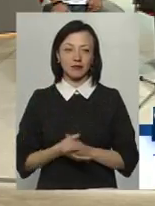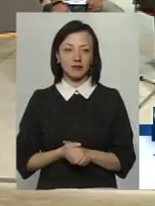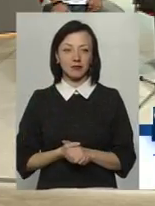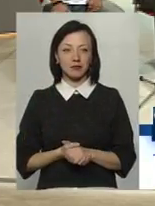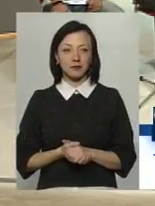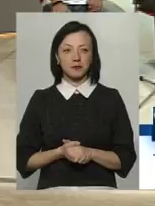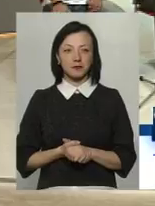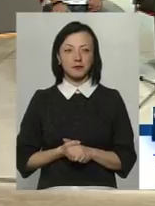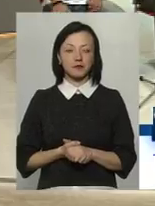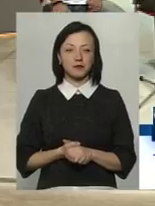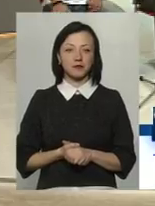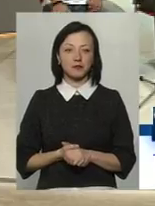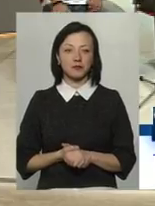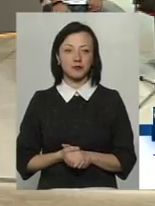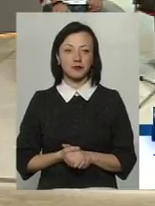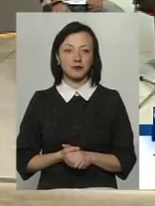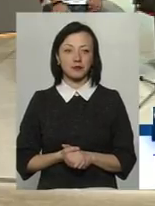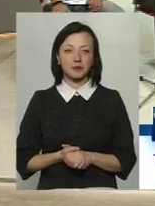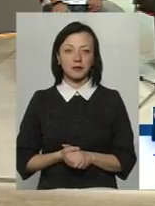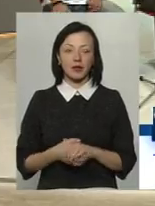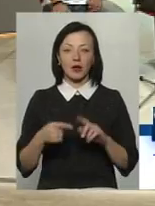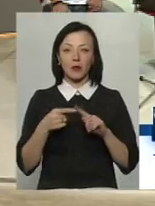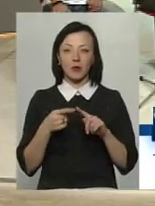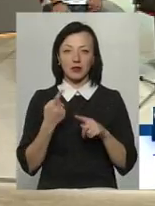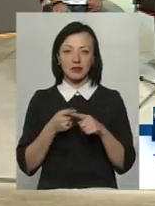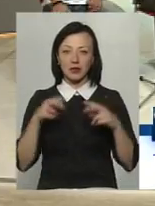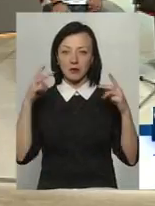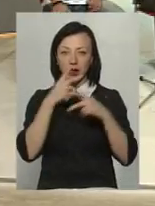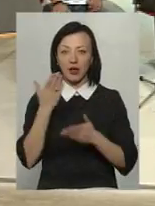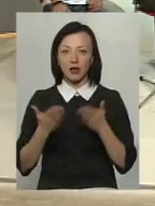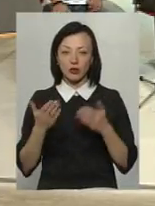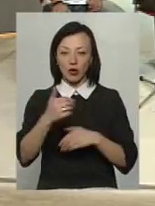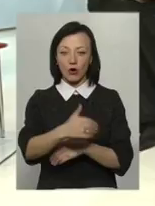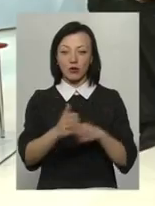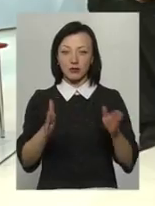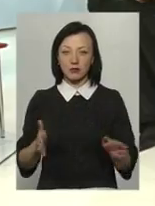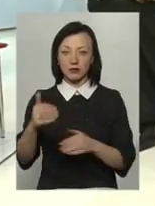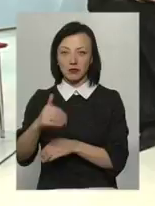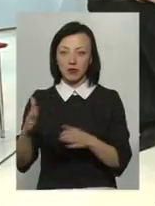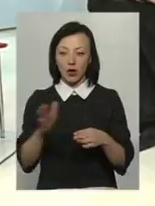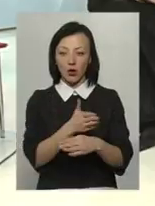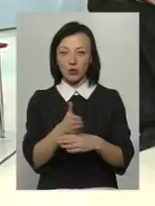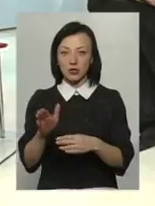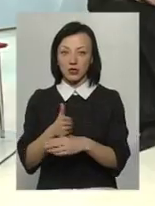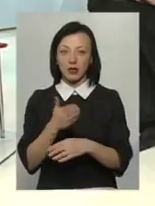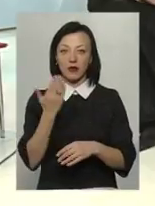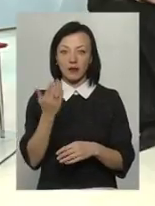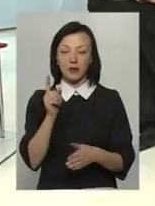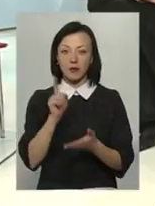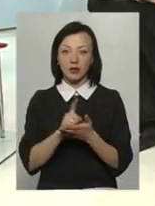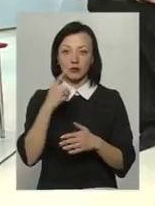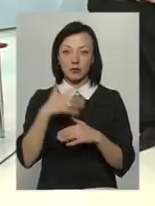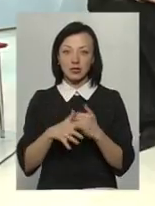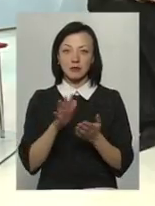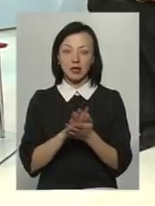самій сміттєвій машині. Ну, по-перше, це неправда, тому що, якщо стоять ці роздільні смітники, то ви маєте зрозуміти, що